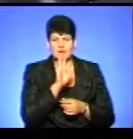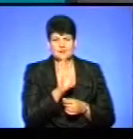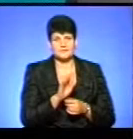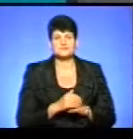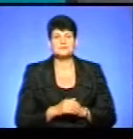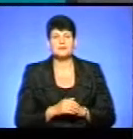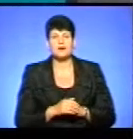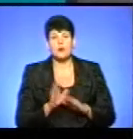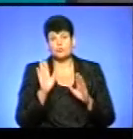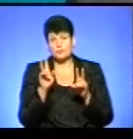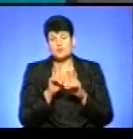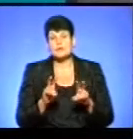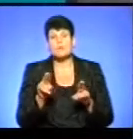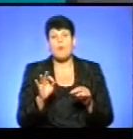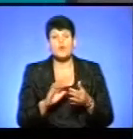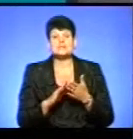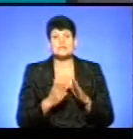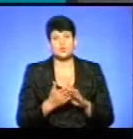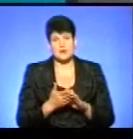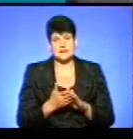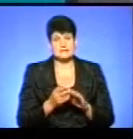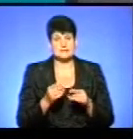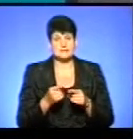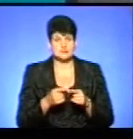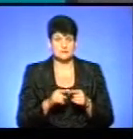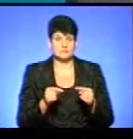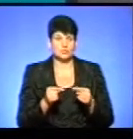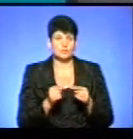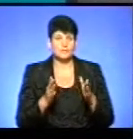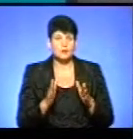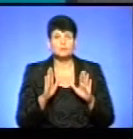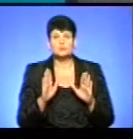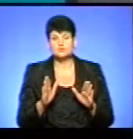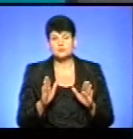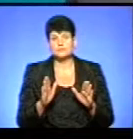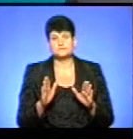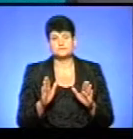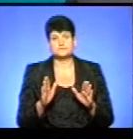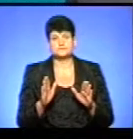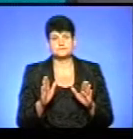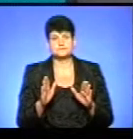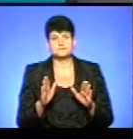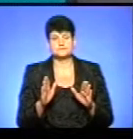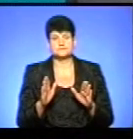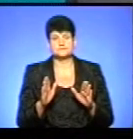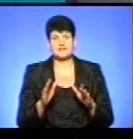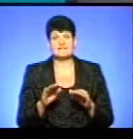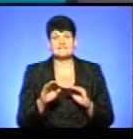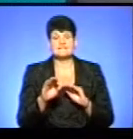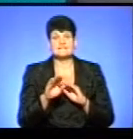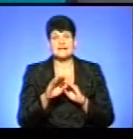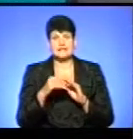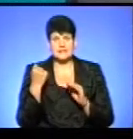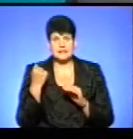Будемо розбиратися по ситуації, це однозначно. Однозначно будемо викликати поліцію,